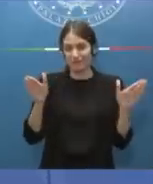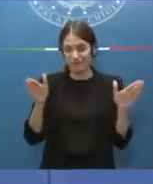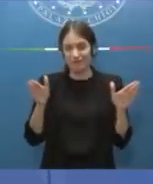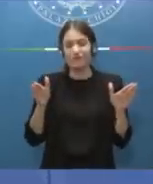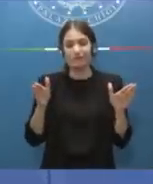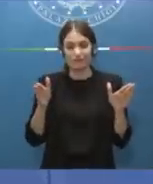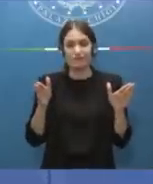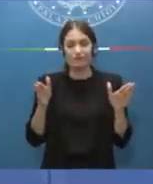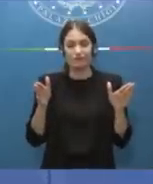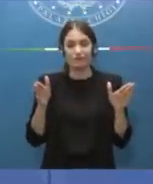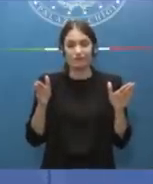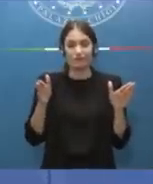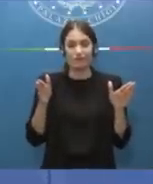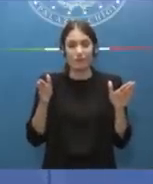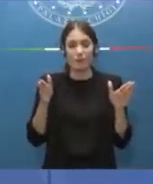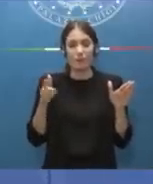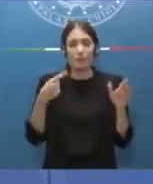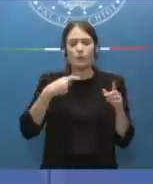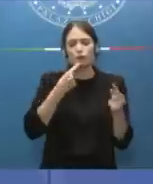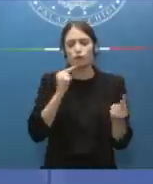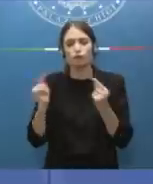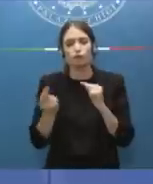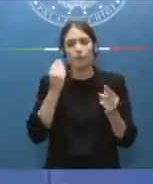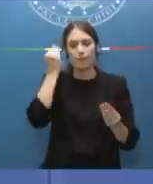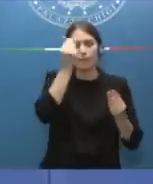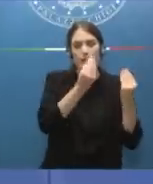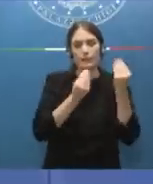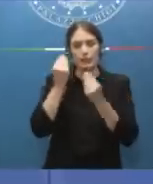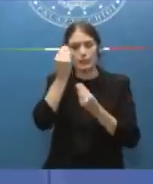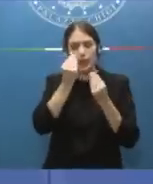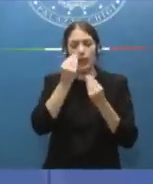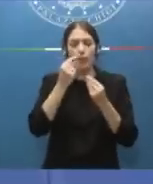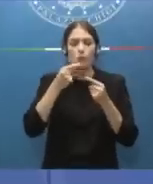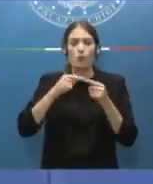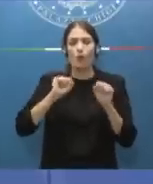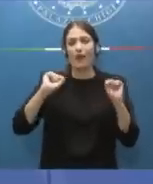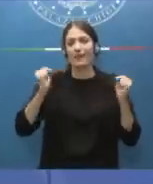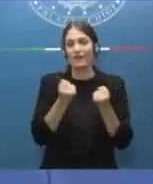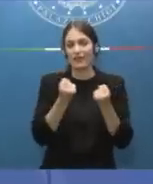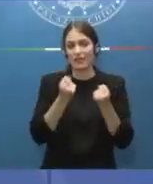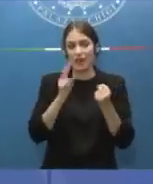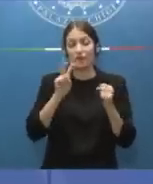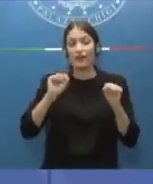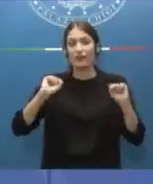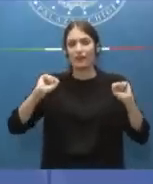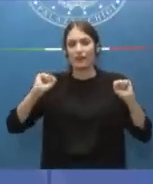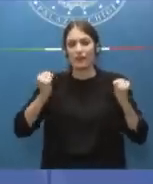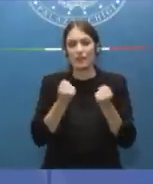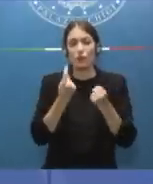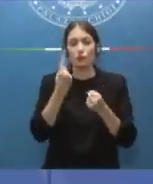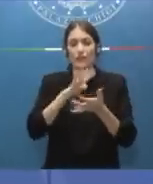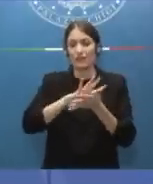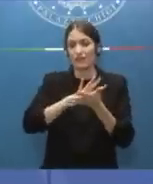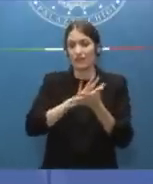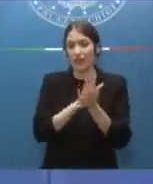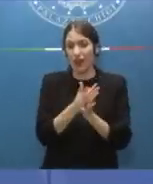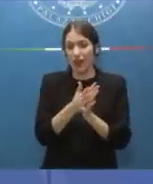tributando ovviamente il nostro pensiero a un anniversario particolare che ricorre oggi il ventennale di una delle stragi dei